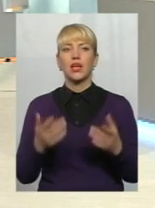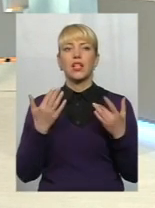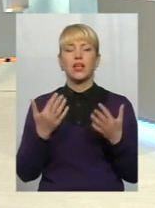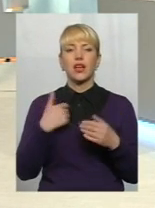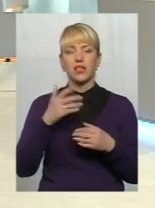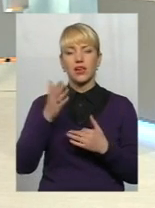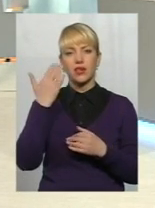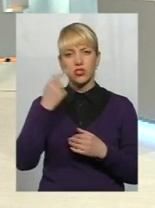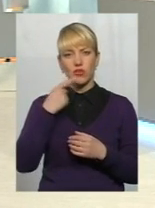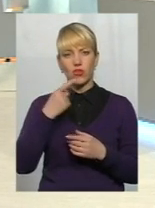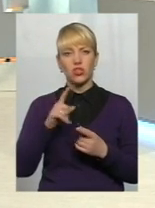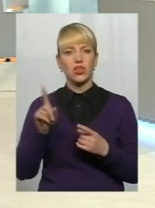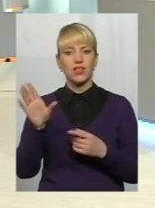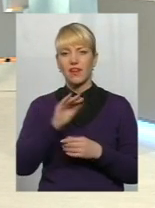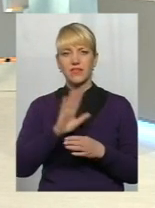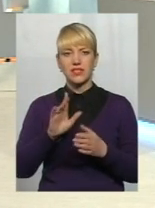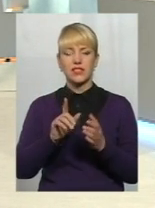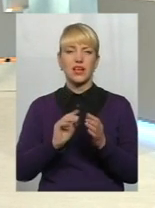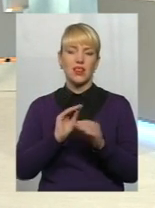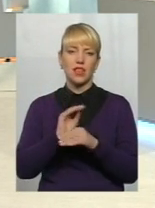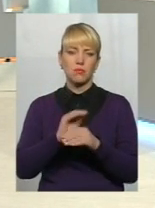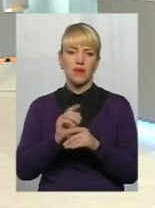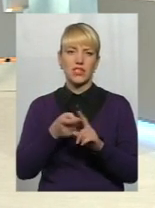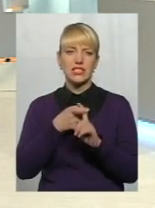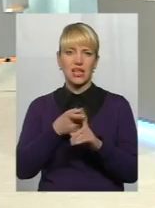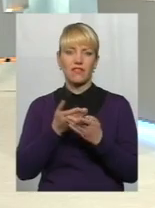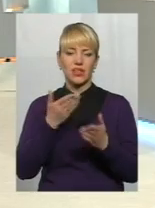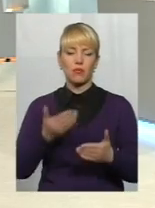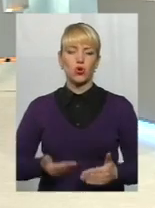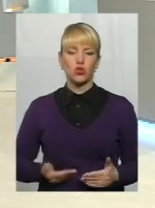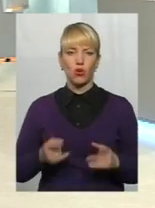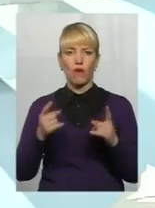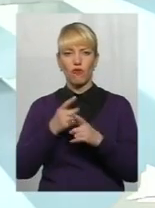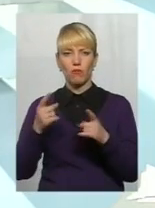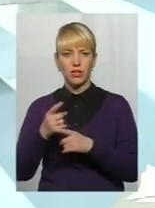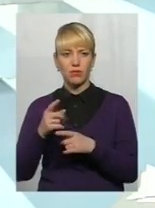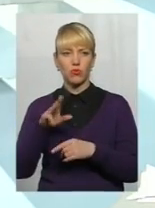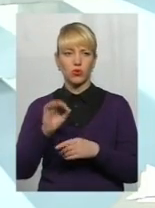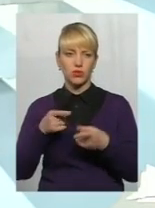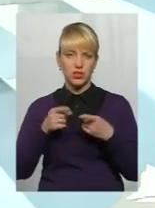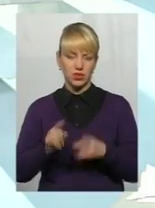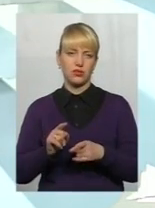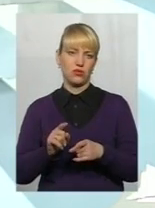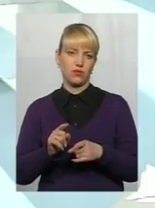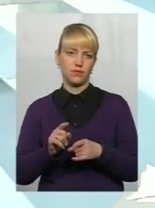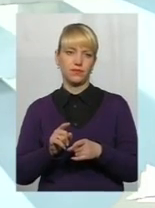попередньо говорила, що не всі надбавки залежать від прожиткового мінімуму, то дійсно